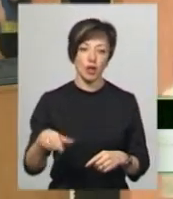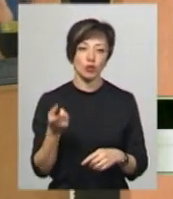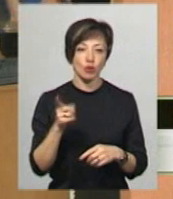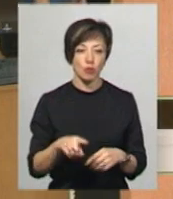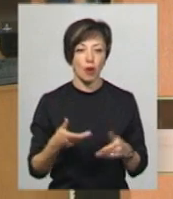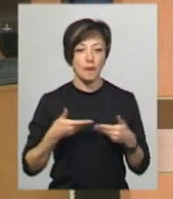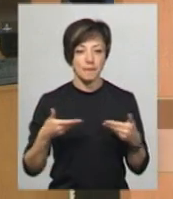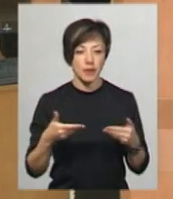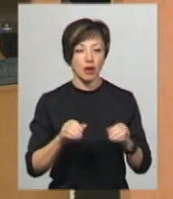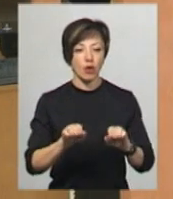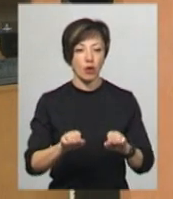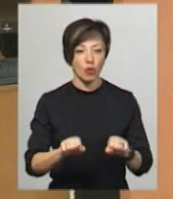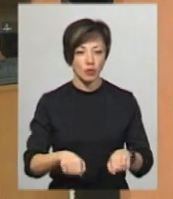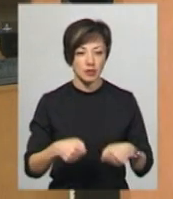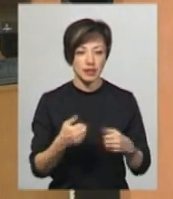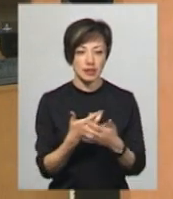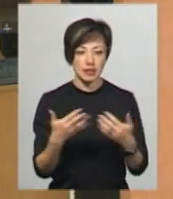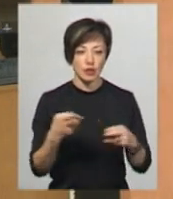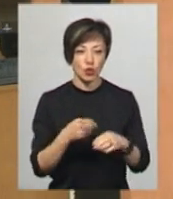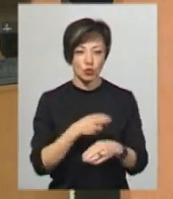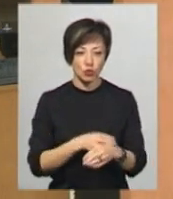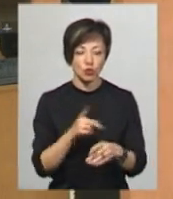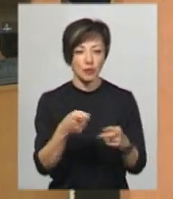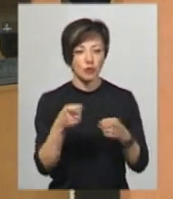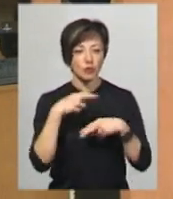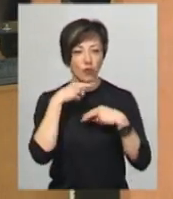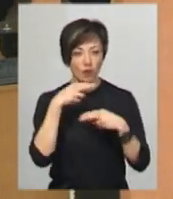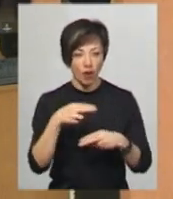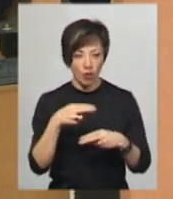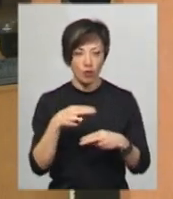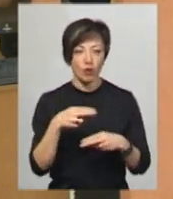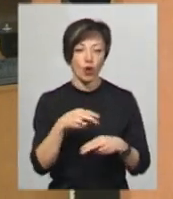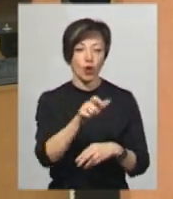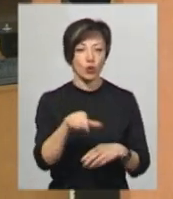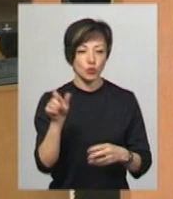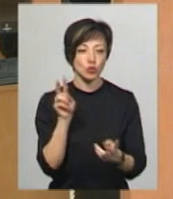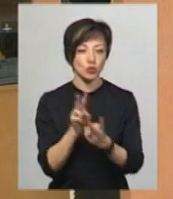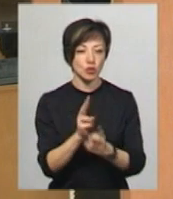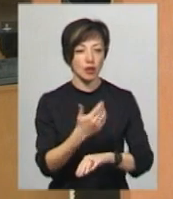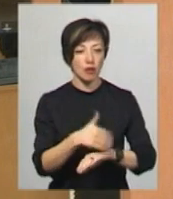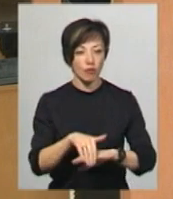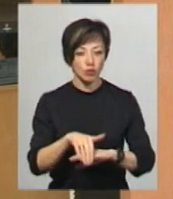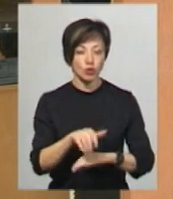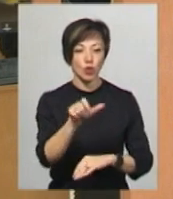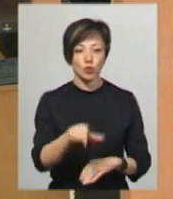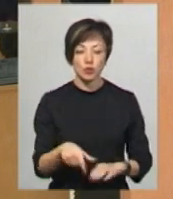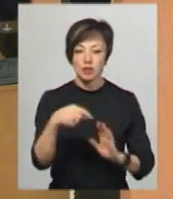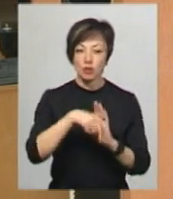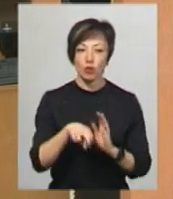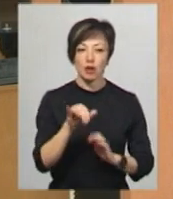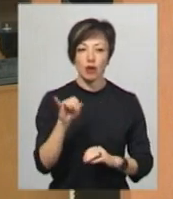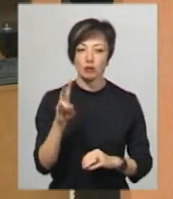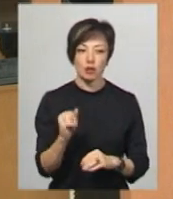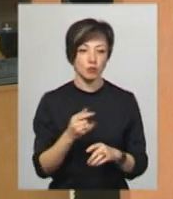Тому ми уділи різні носочки, щоб привернути увагу, коли люди зустрінуть на вулиці людину з синдромом